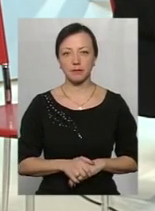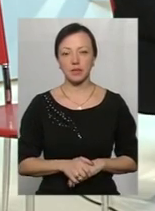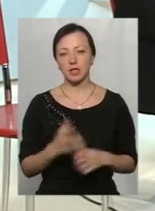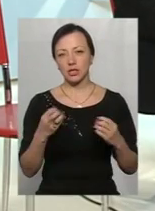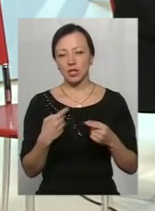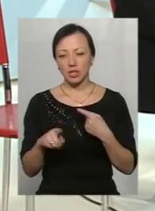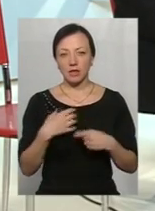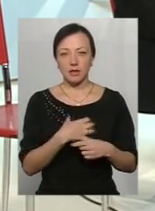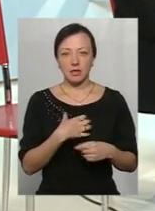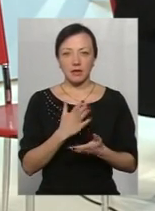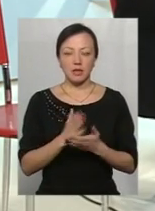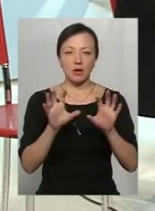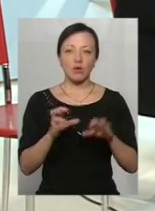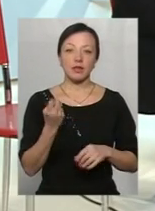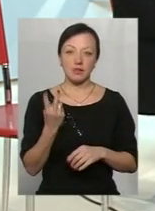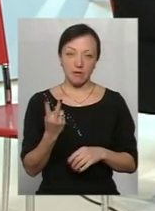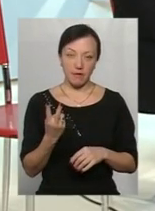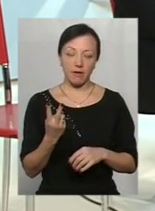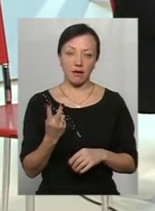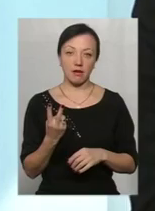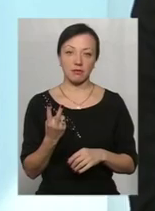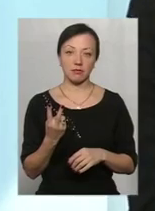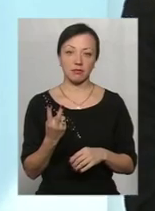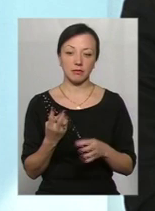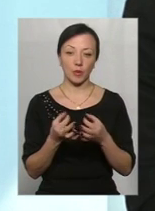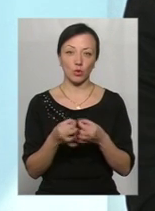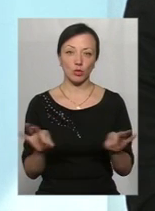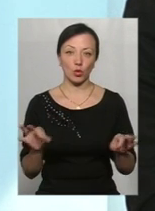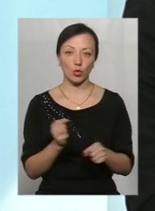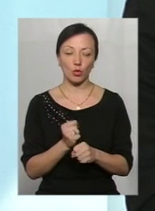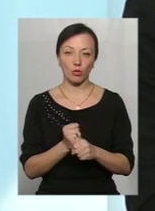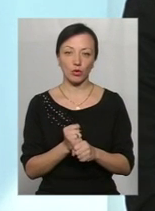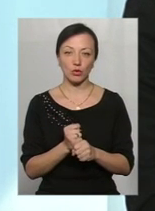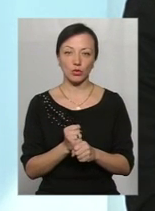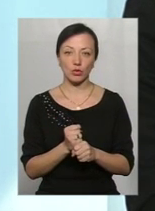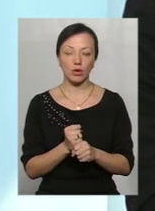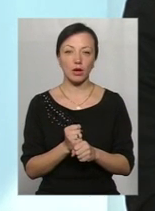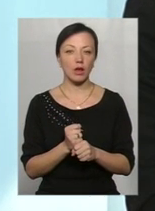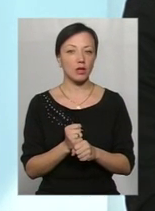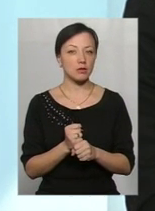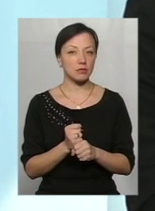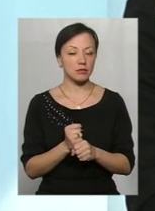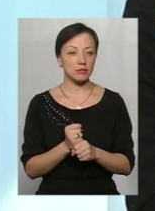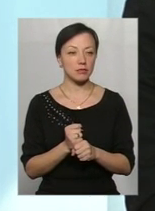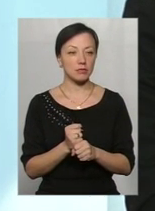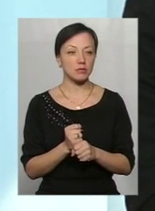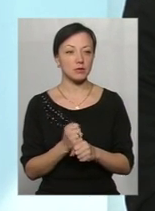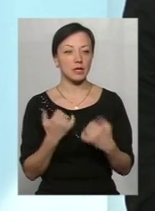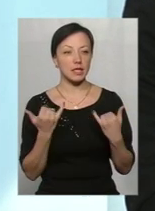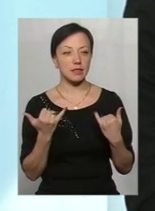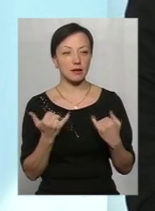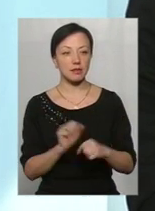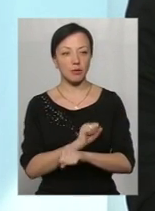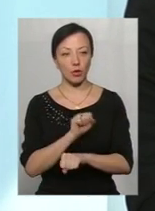ще є інші важливі законопроекти, але ці два якраз розблокують ці процеси, які зараз заблокувалися.